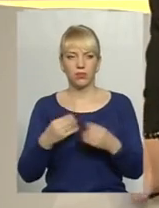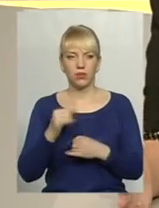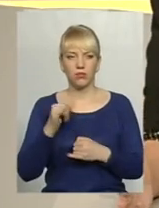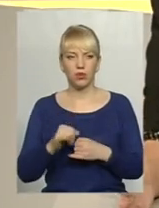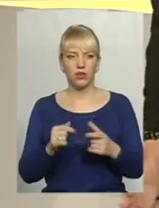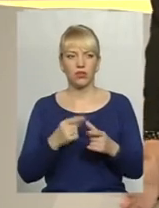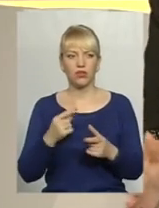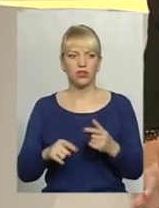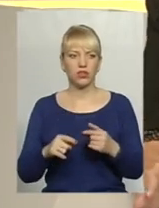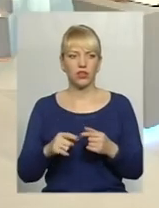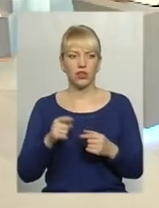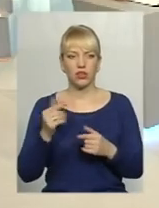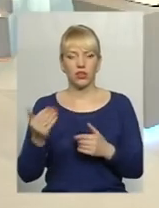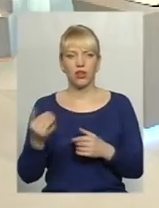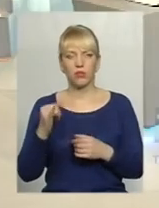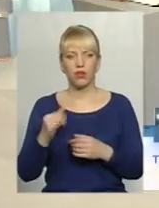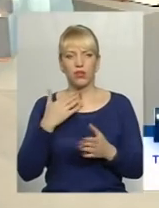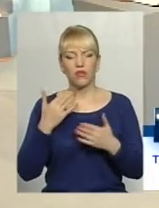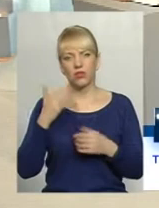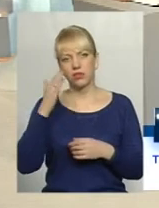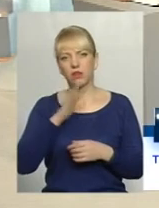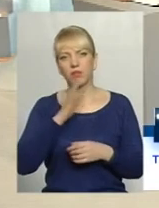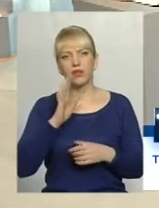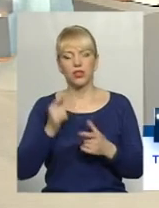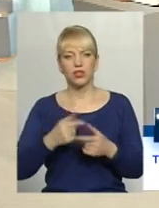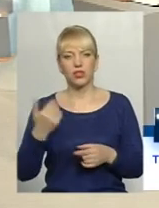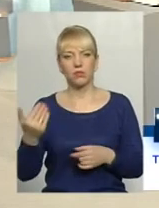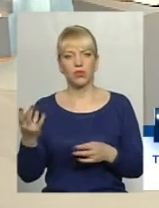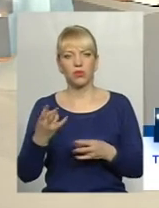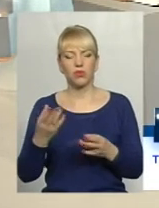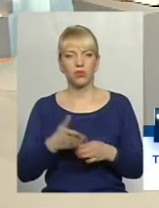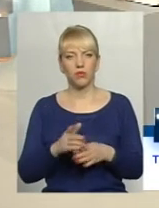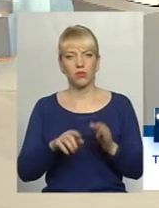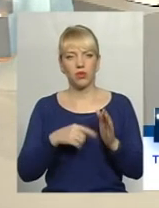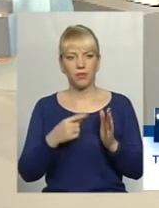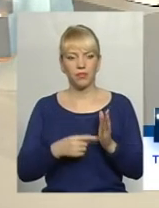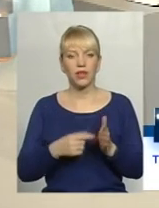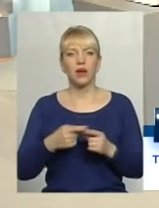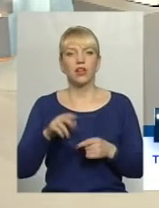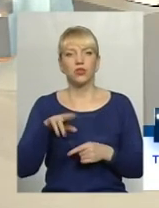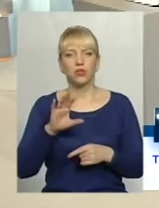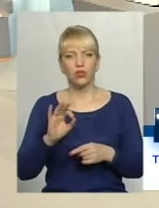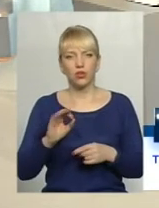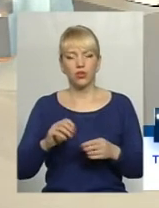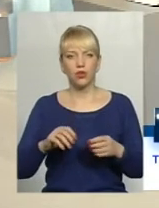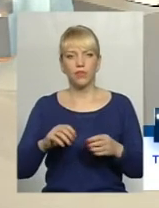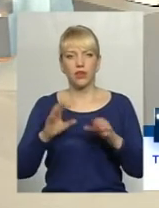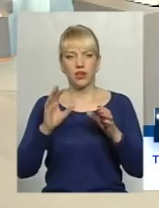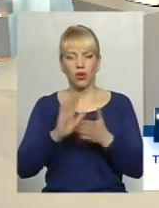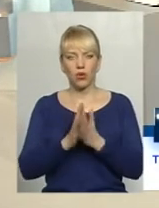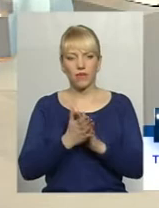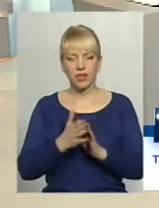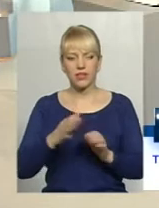до неї погано ставляться батьки, чи їй потрібна допомога? Ну, взагалі, щодо Конвенцію ООН про права дитини,